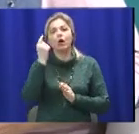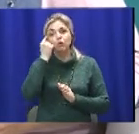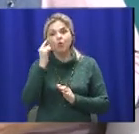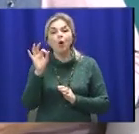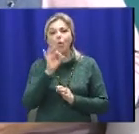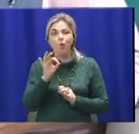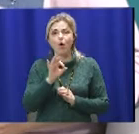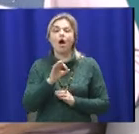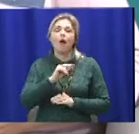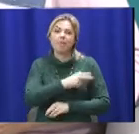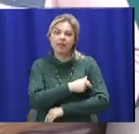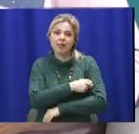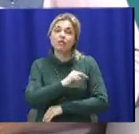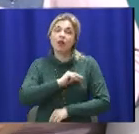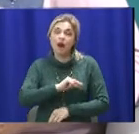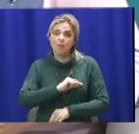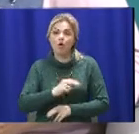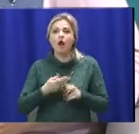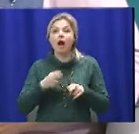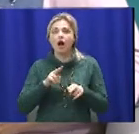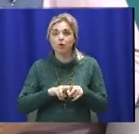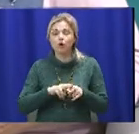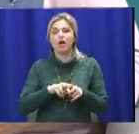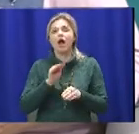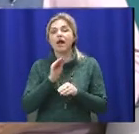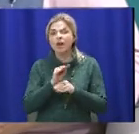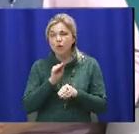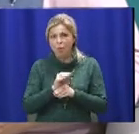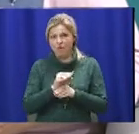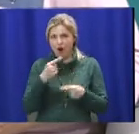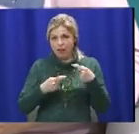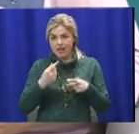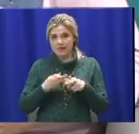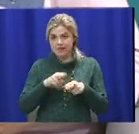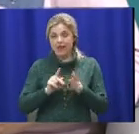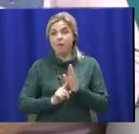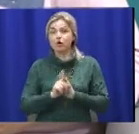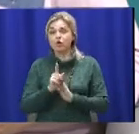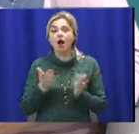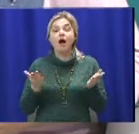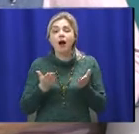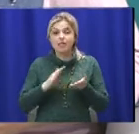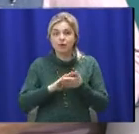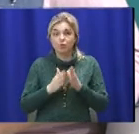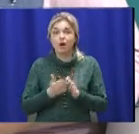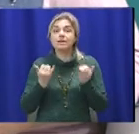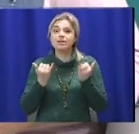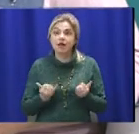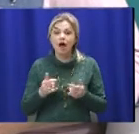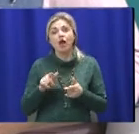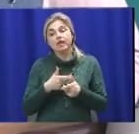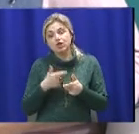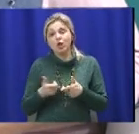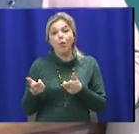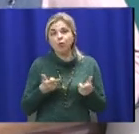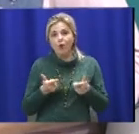медичних працівників, які розкритикували це започаткування. Яка ситуація зараз і чи готова